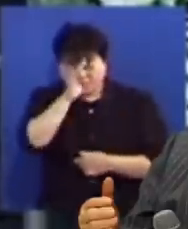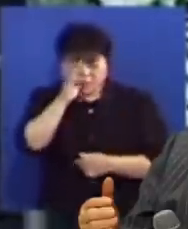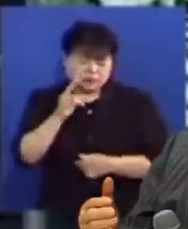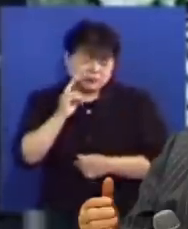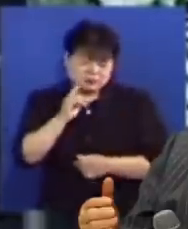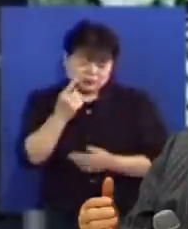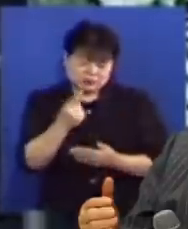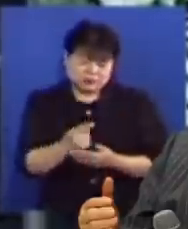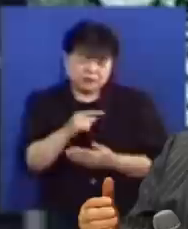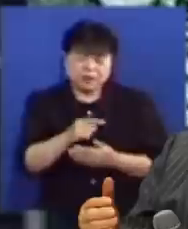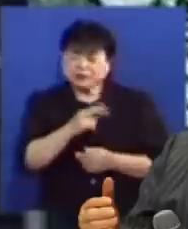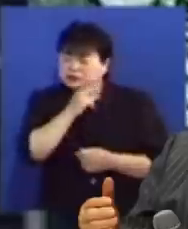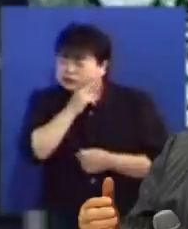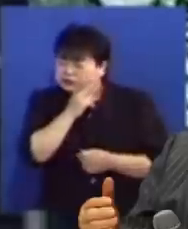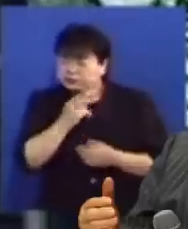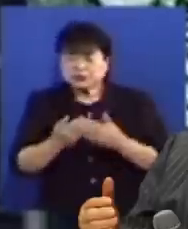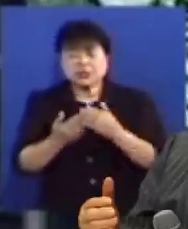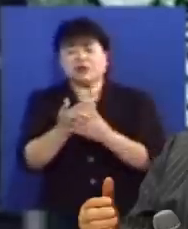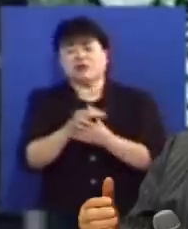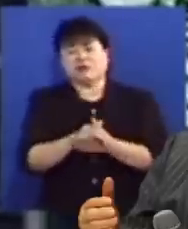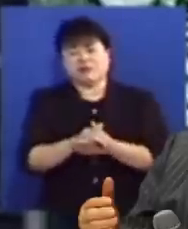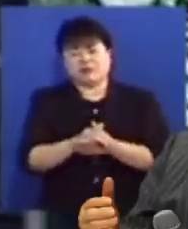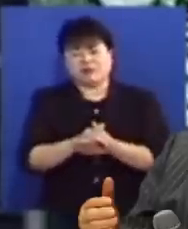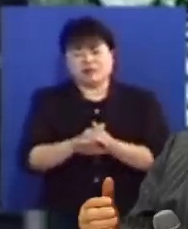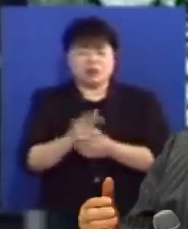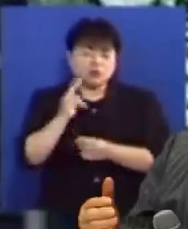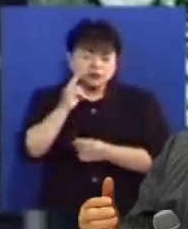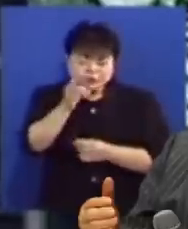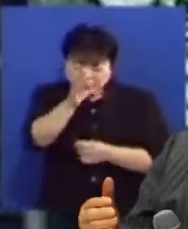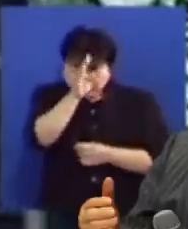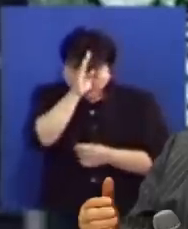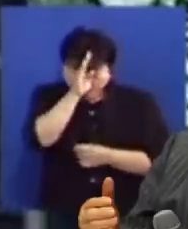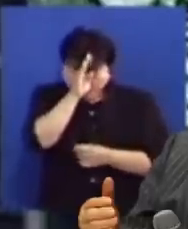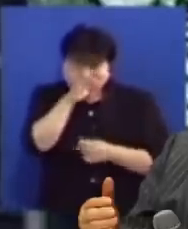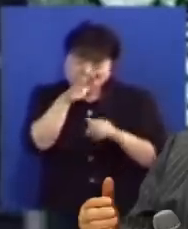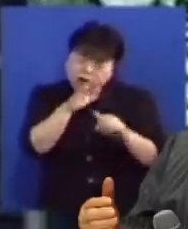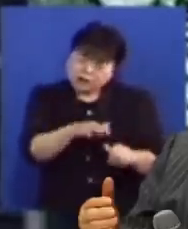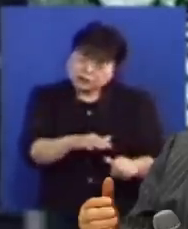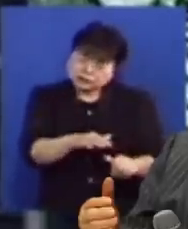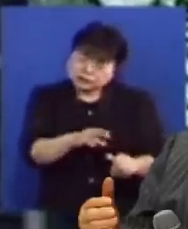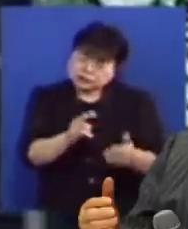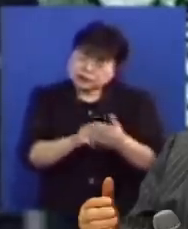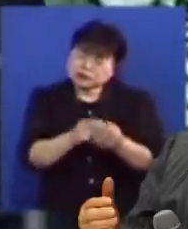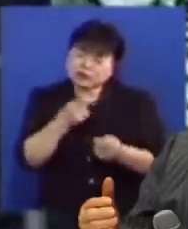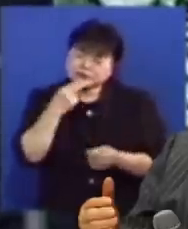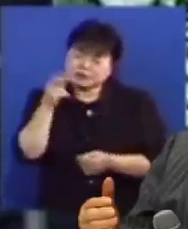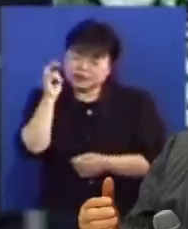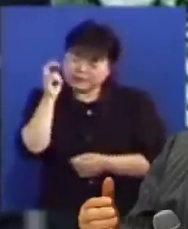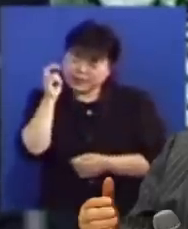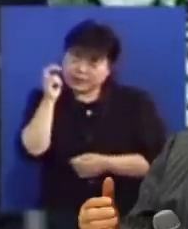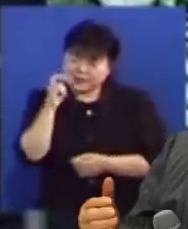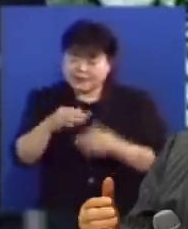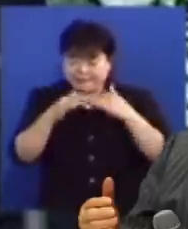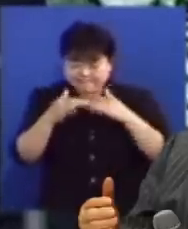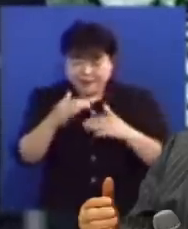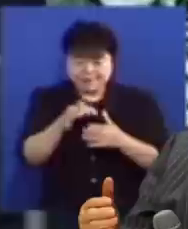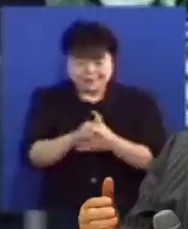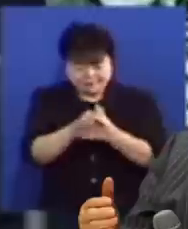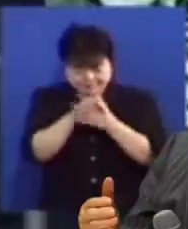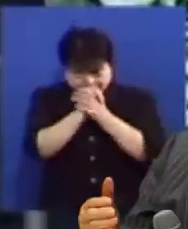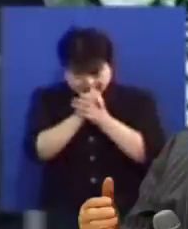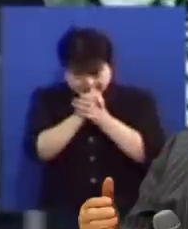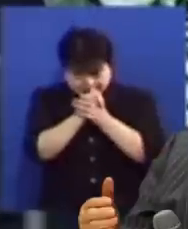내 마음에 의심이 탁 들어와요 아이고 기도한다고 무슨 역사에 나왔냐 그때 방언으로 기도합니다